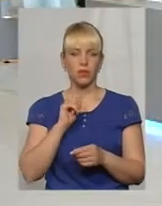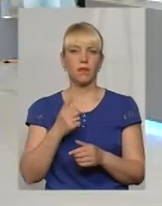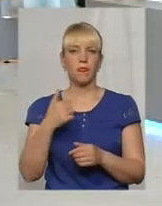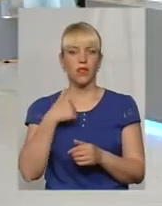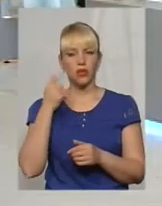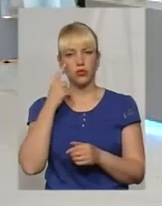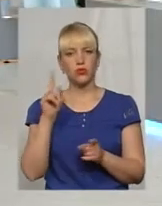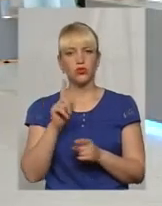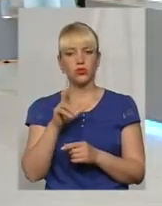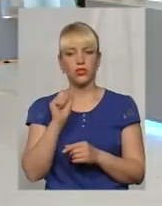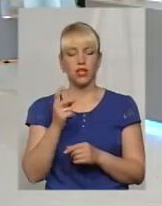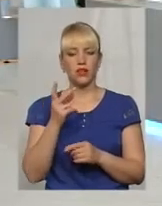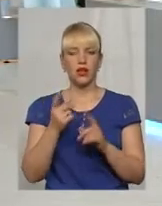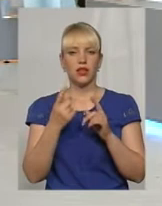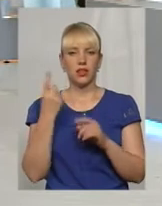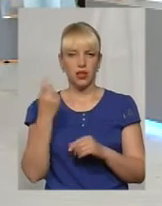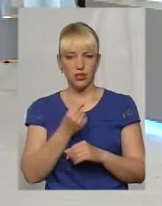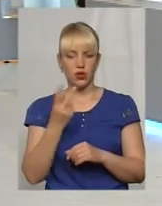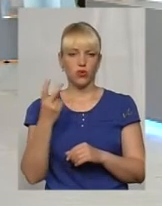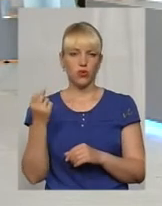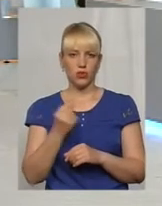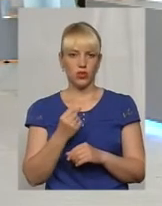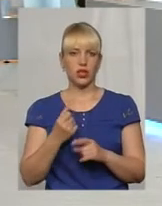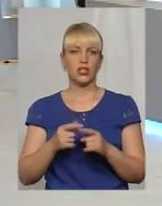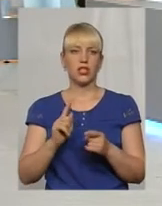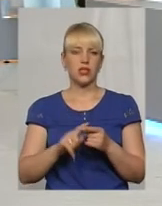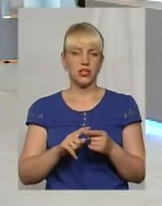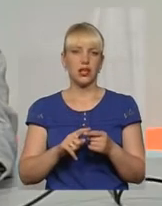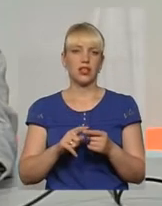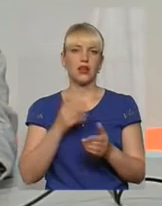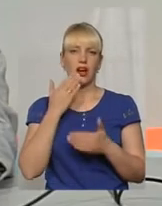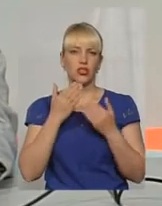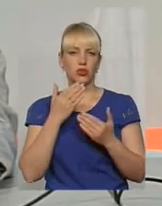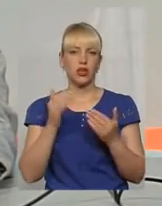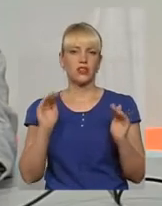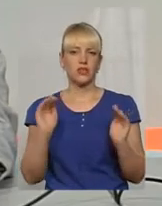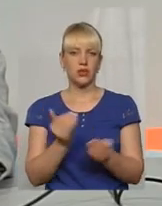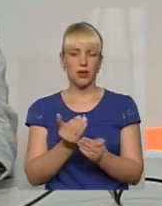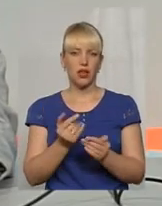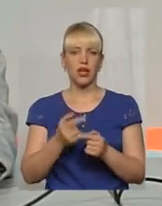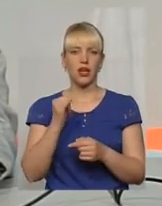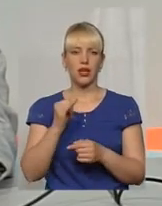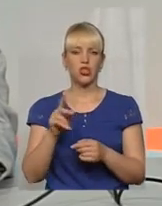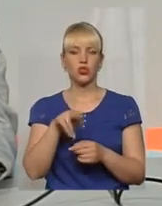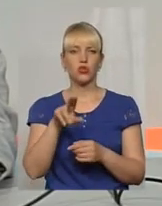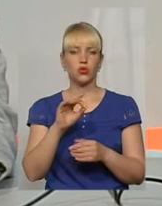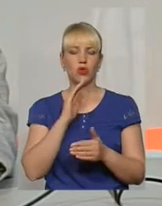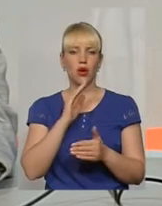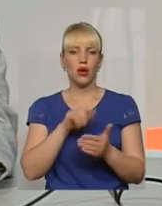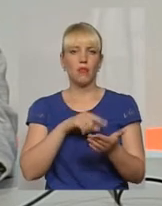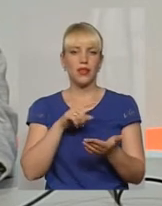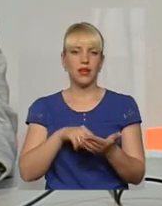думаю, що за неділю-другу цей ажіотаж трошечки спаде. Ось, щодо питання